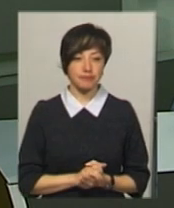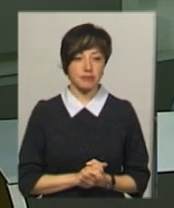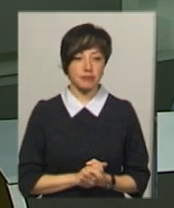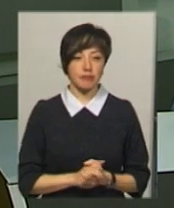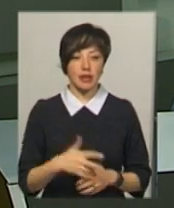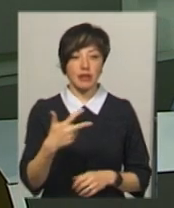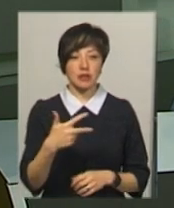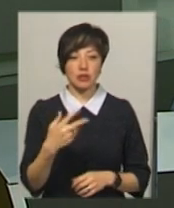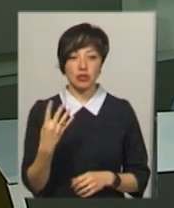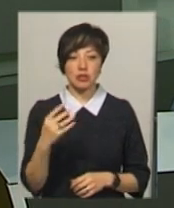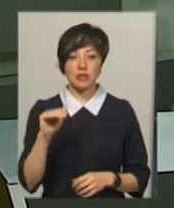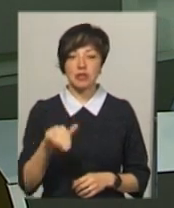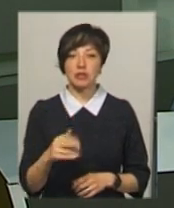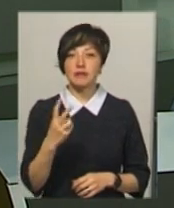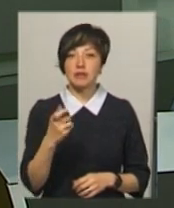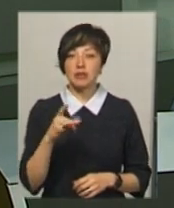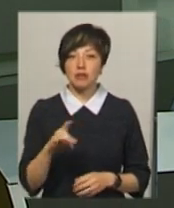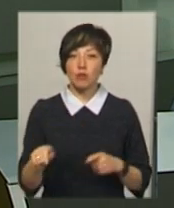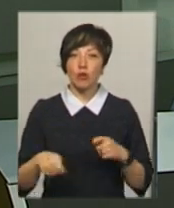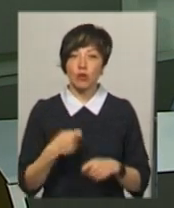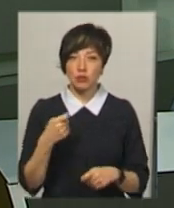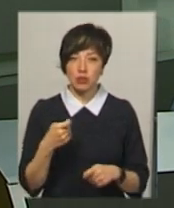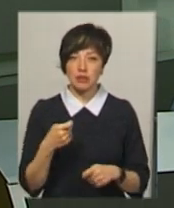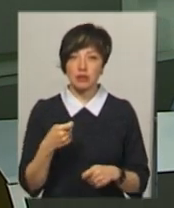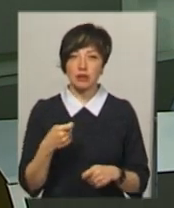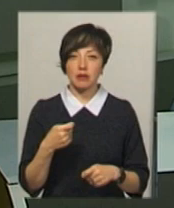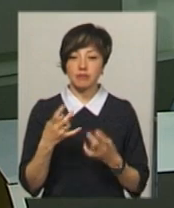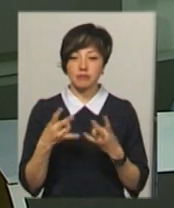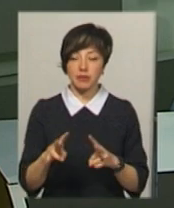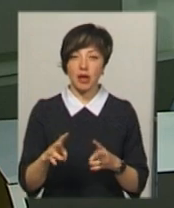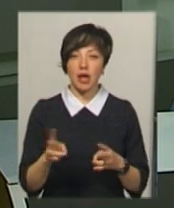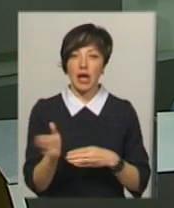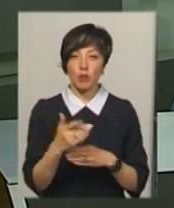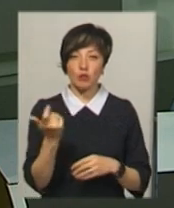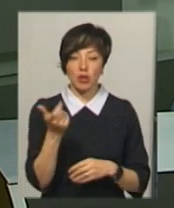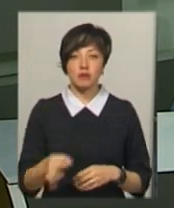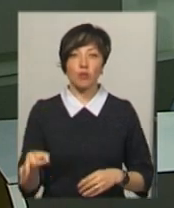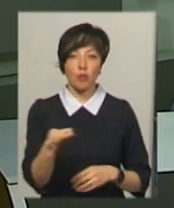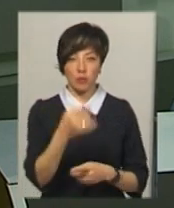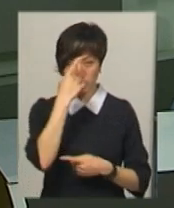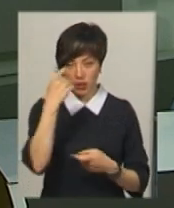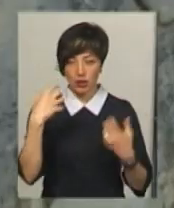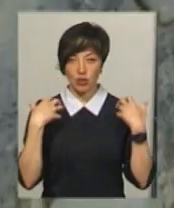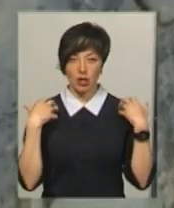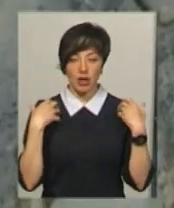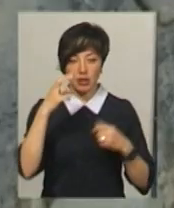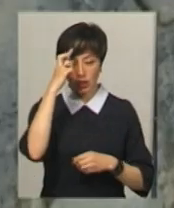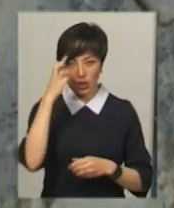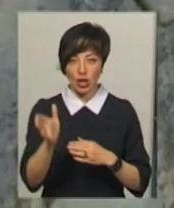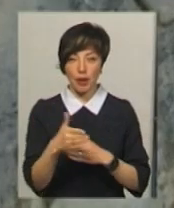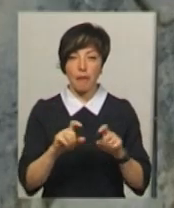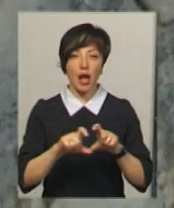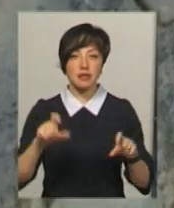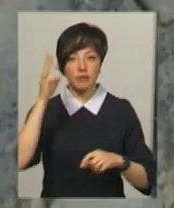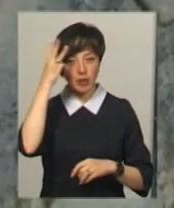На 34 тисячі 200 гривень порушники задали збитки в рибному господарстві області. Про це повідомляє начальник Держребагентства